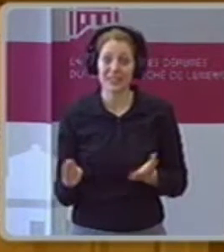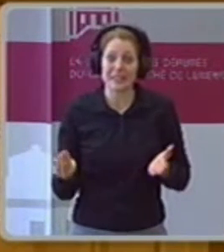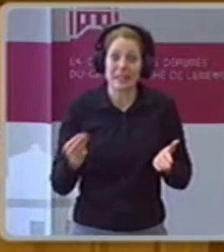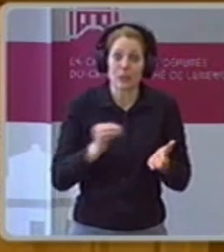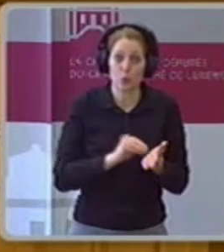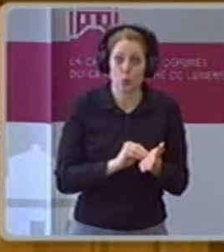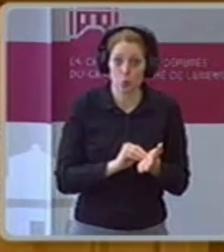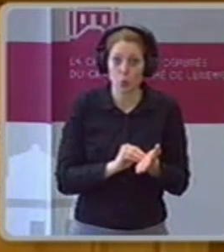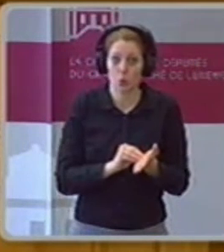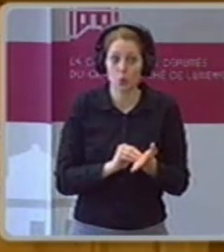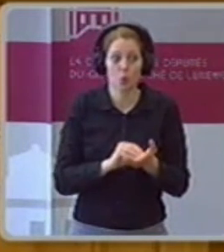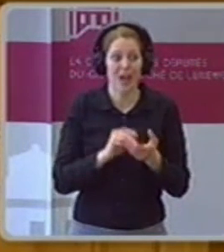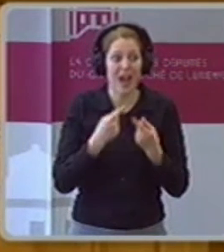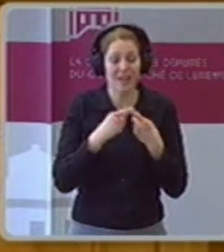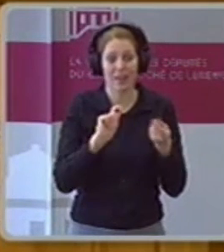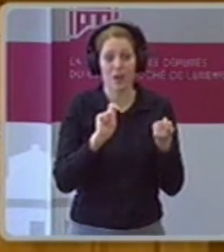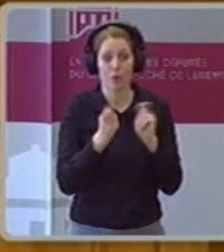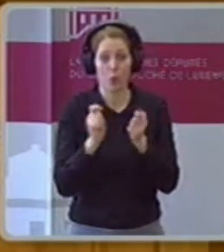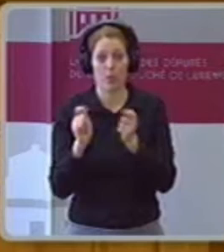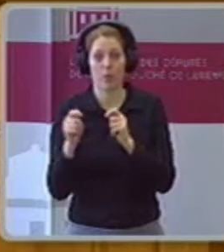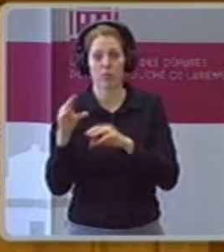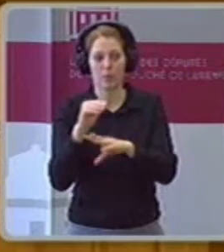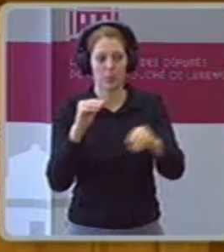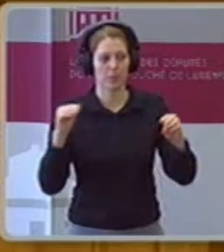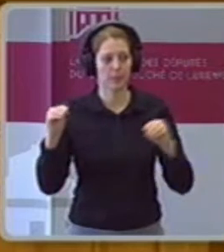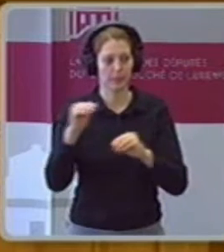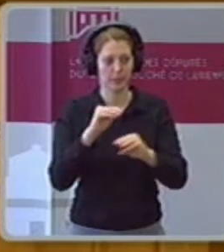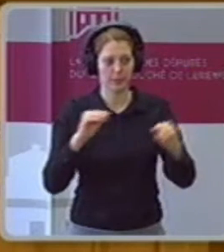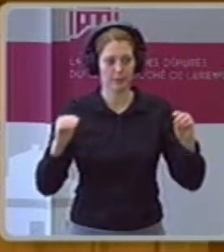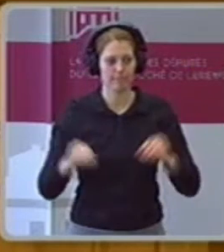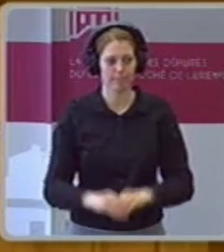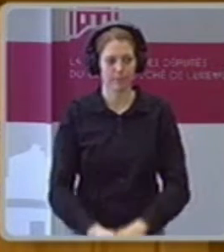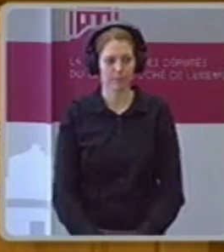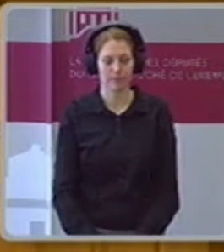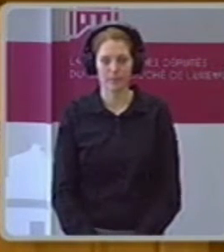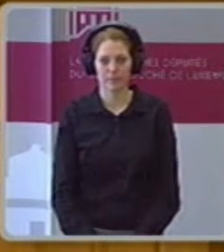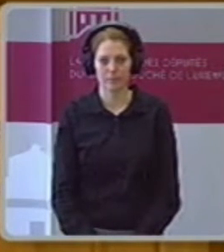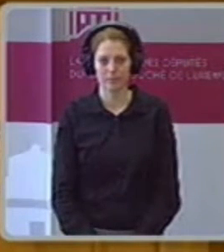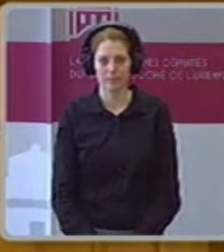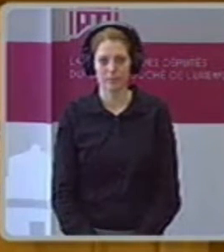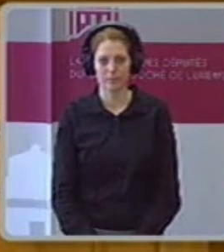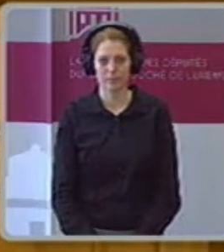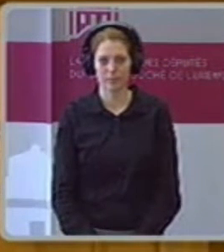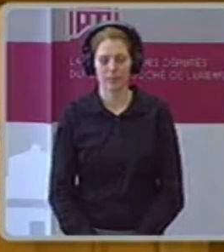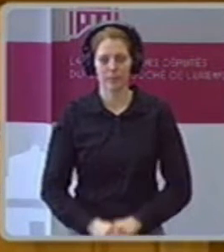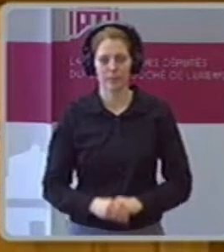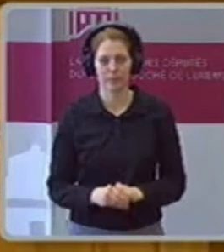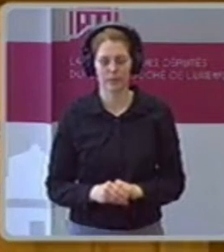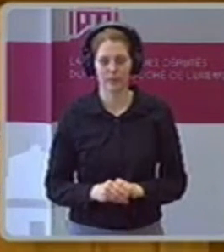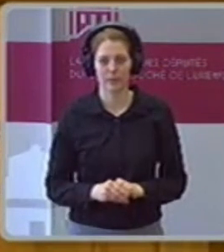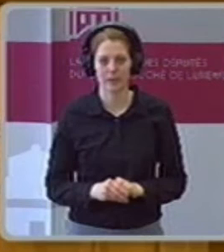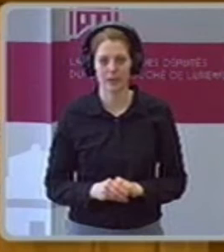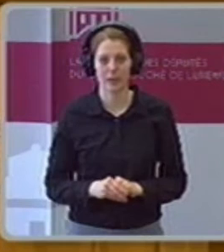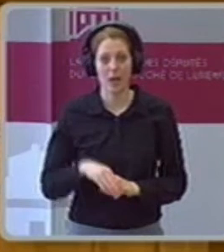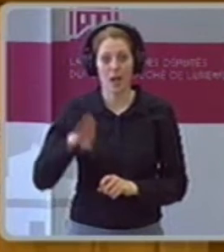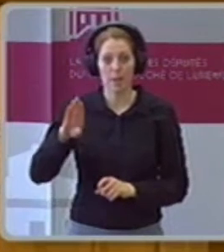Nach nicht berücksichtigt, sind halt Konsequenzen, die die Böbbs eventuell macht sich bringt, aber nicht berücksichtigt, nachkäufenden